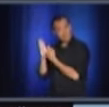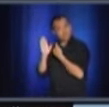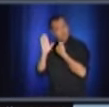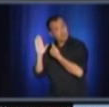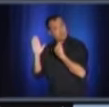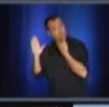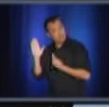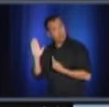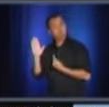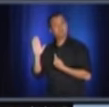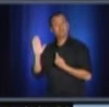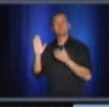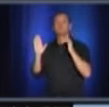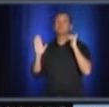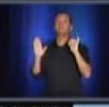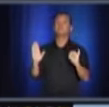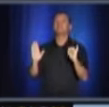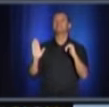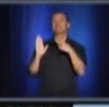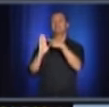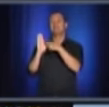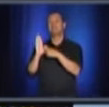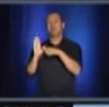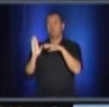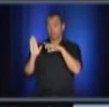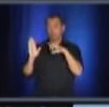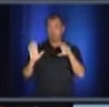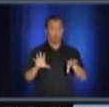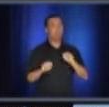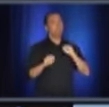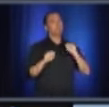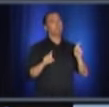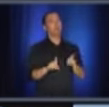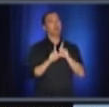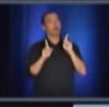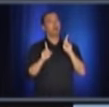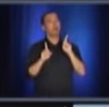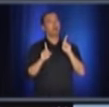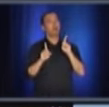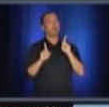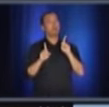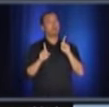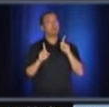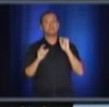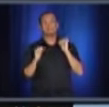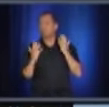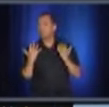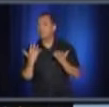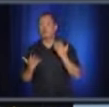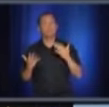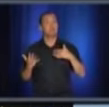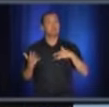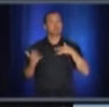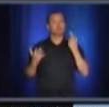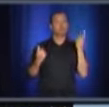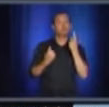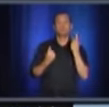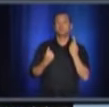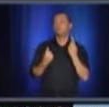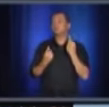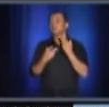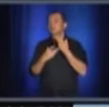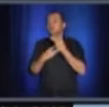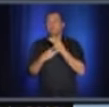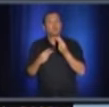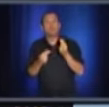gestes involontaires qui causent des cas. Alors moi, je me dis, dans l'involontaire, c'est difficile de faire beaucoup